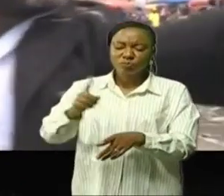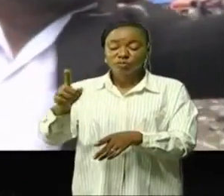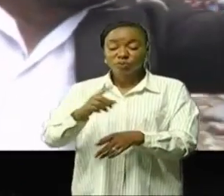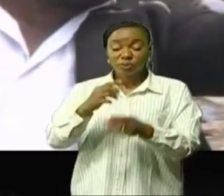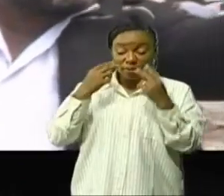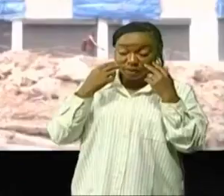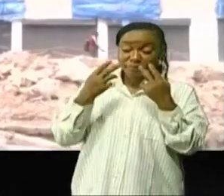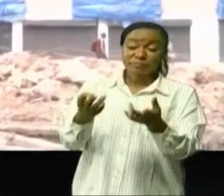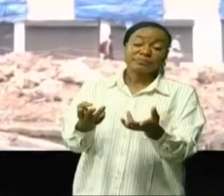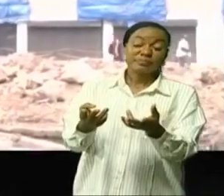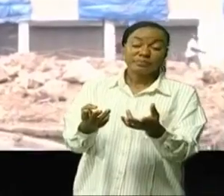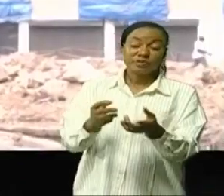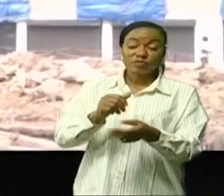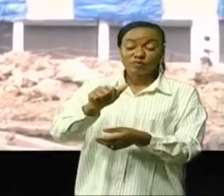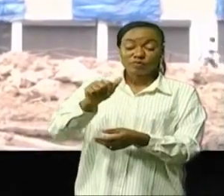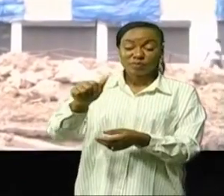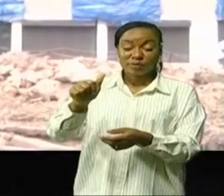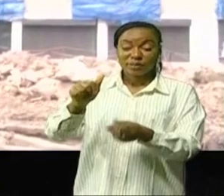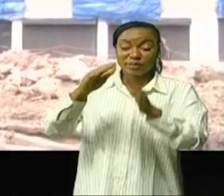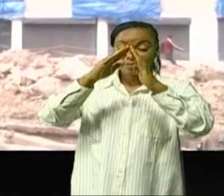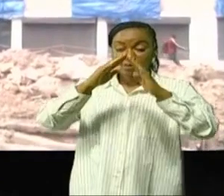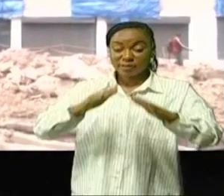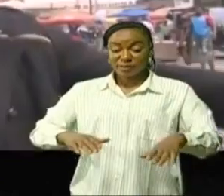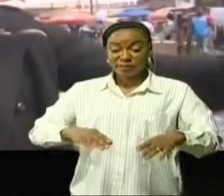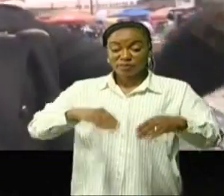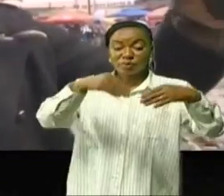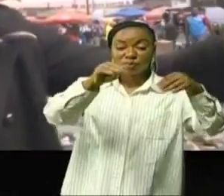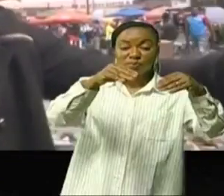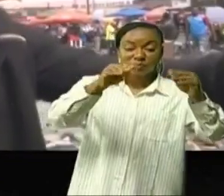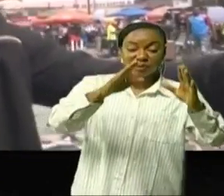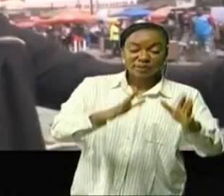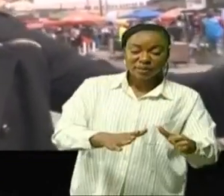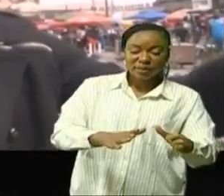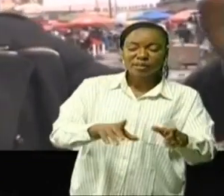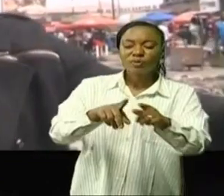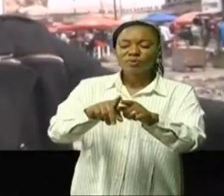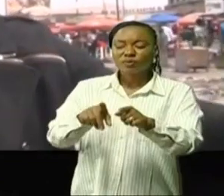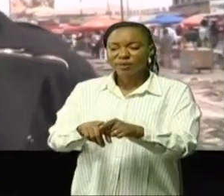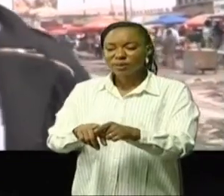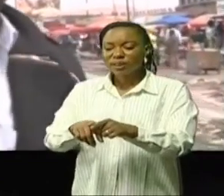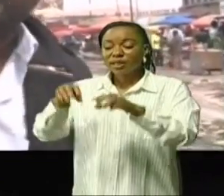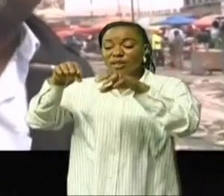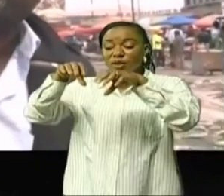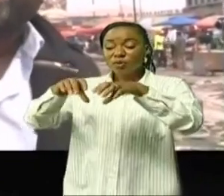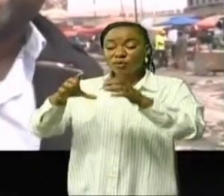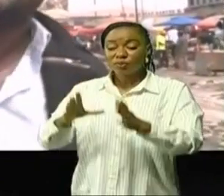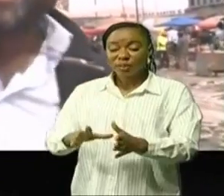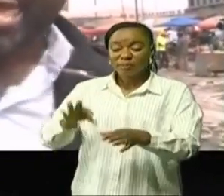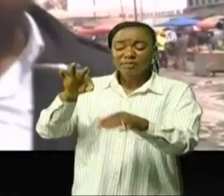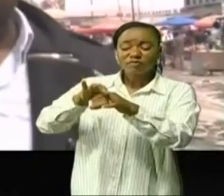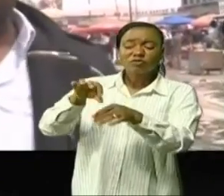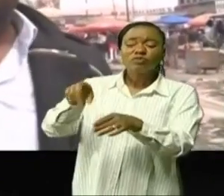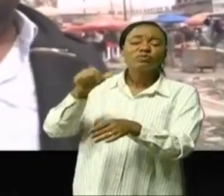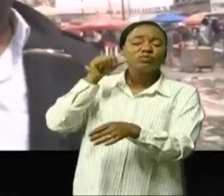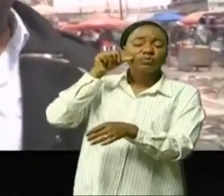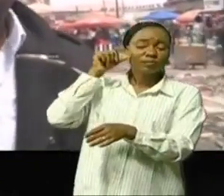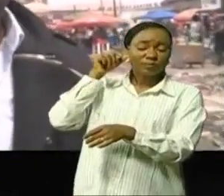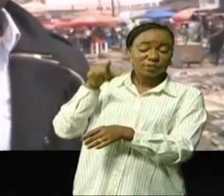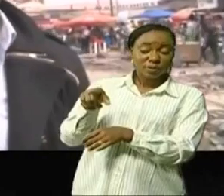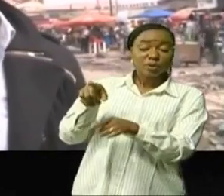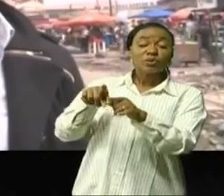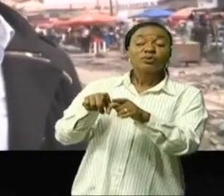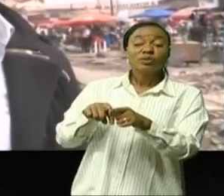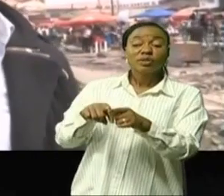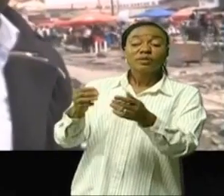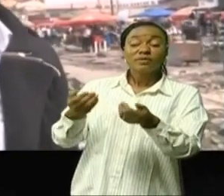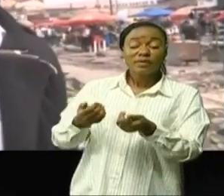qui est en train de se passer ici il y a des maisons commerciales les plaisibles citoyens les congolais qui vous ont voté hier ils ont encore